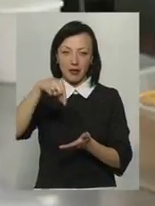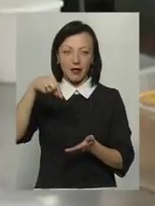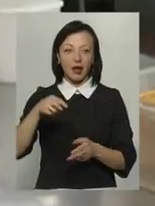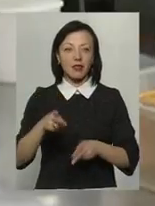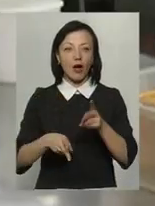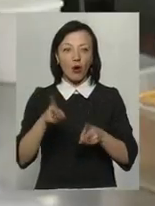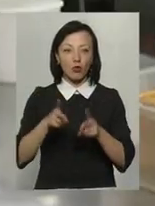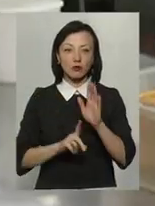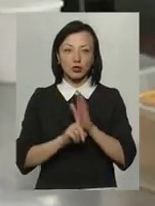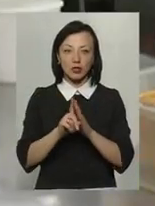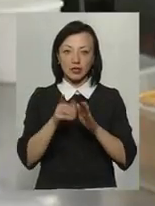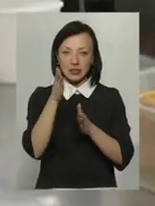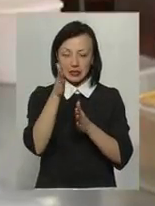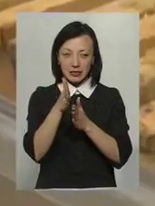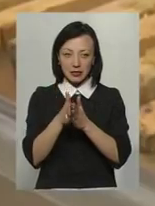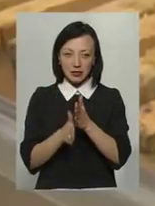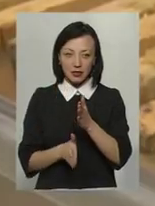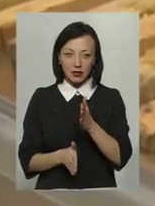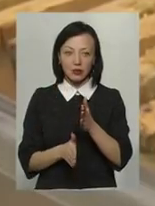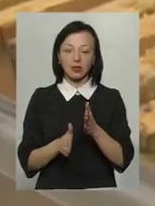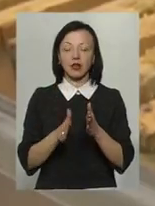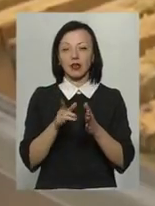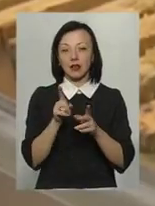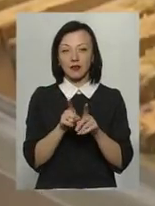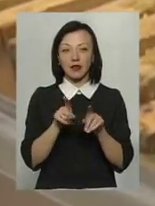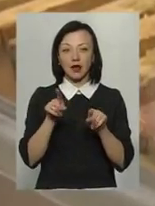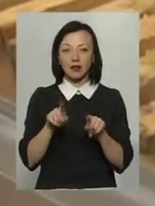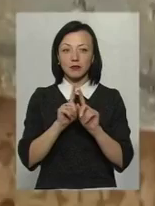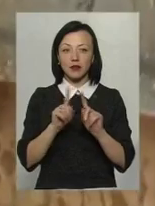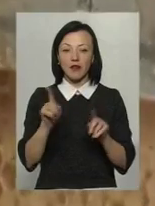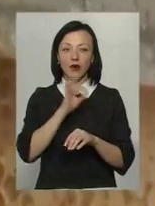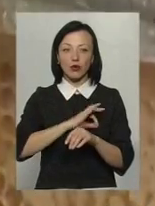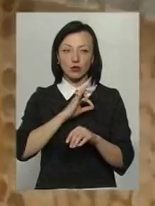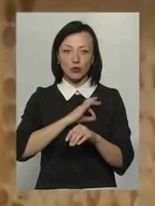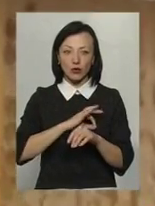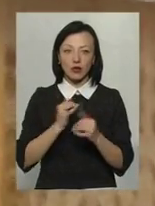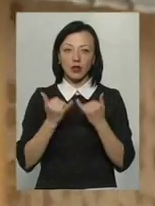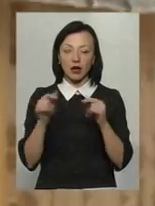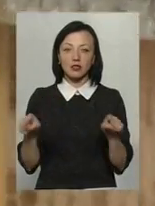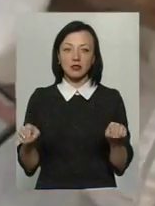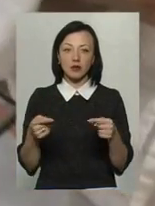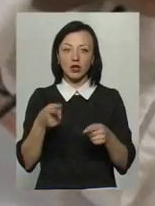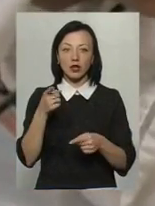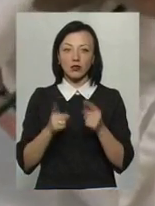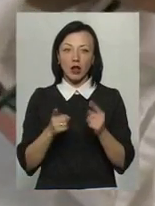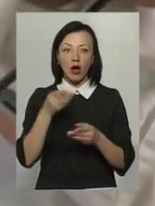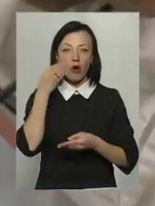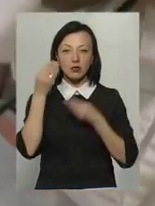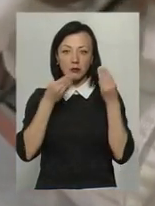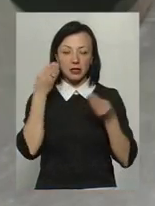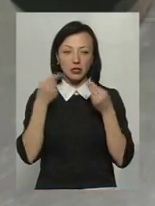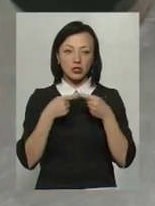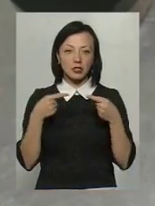кухні вони спочатку зрізають тонкий шар воску, який готель ексклюзивно використовує для створення натуральних косметичних